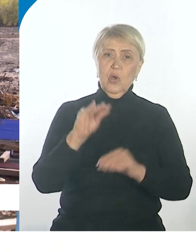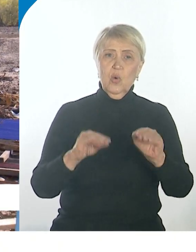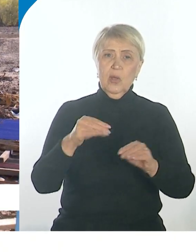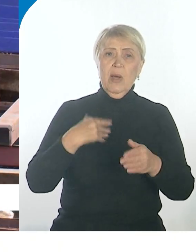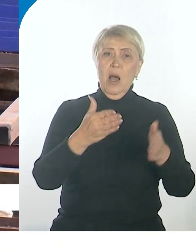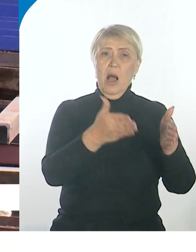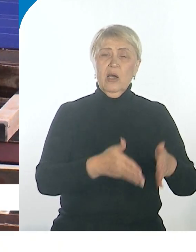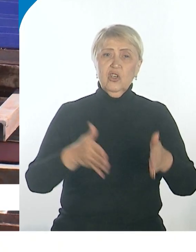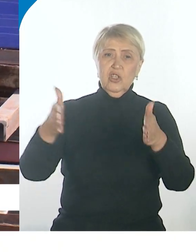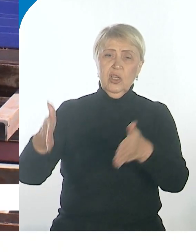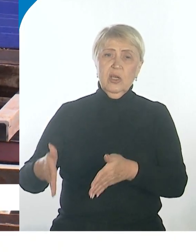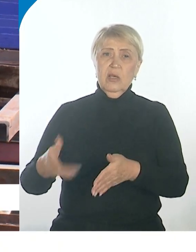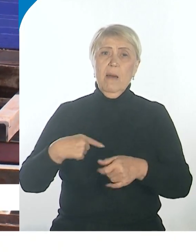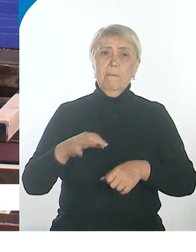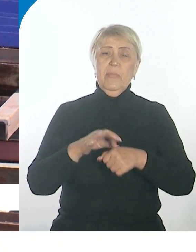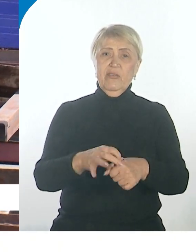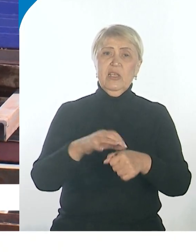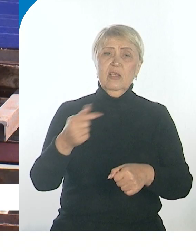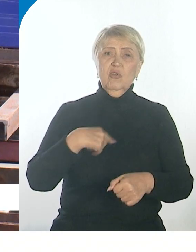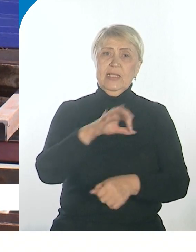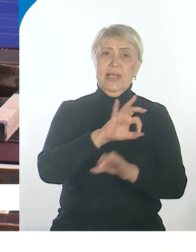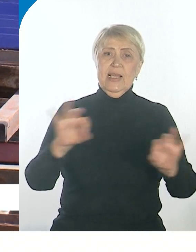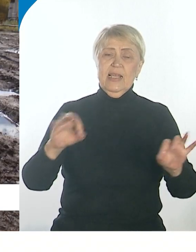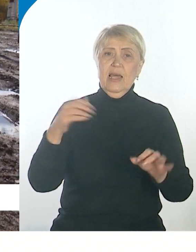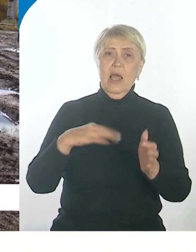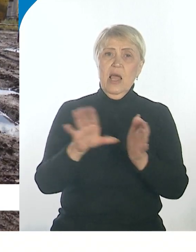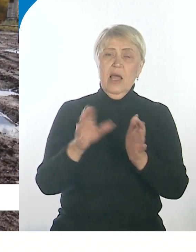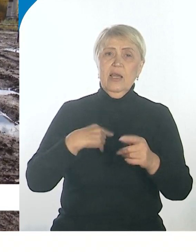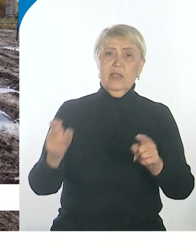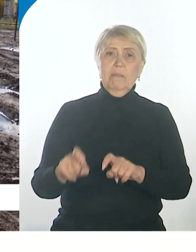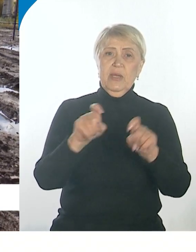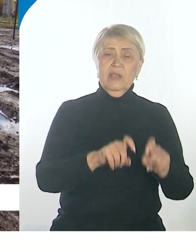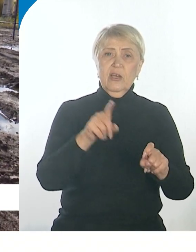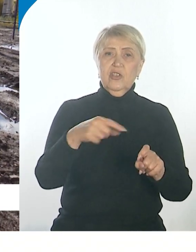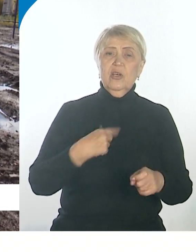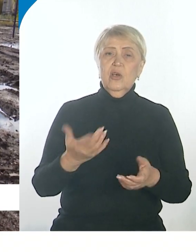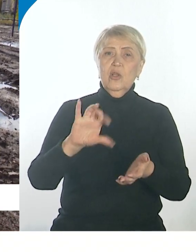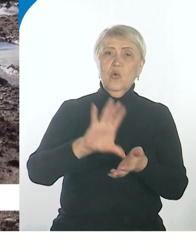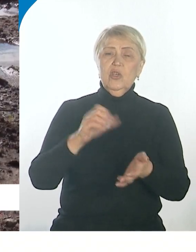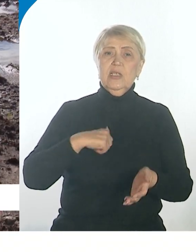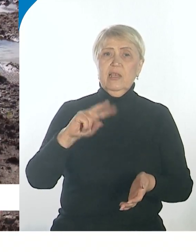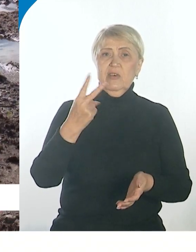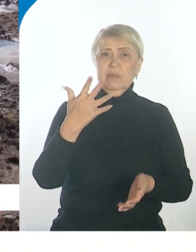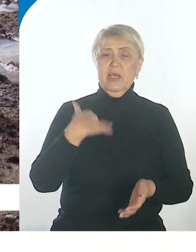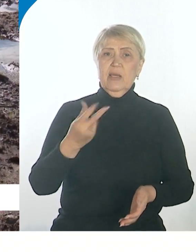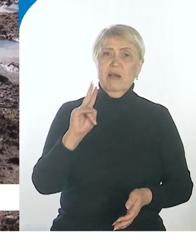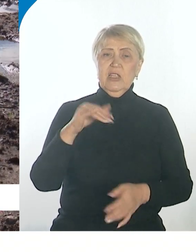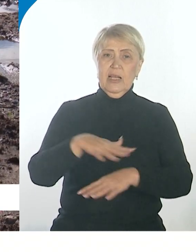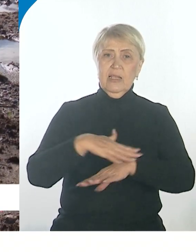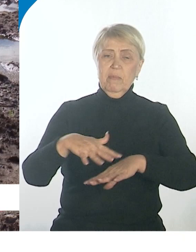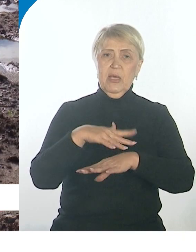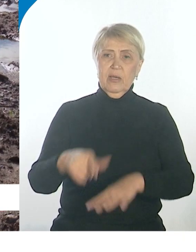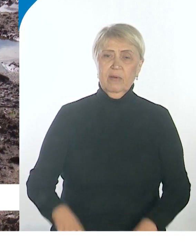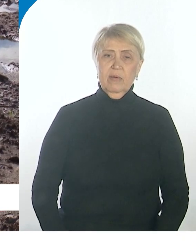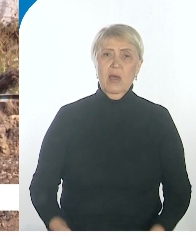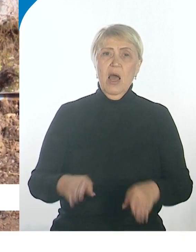ограждения, проведены линии электропередачи. На участке в 25 тысяч квадратных метров в будущем появятся крытые теплые вольеры.